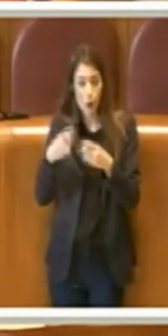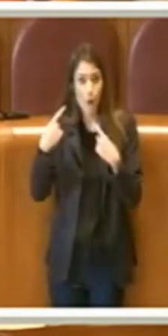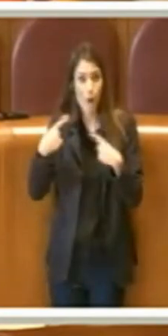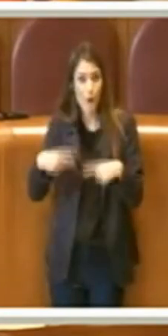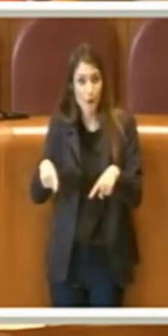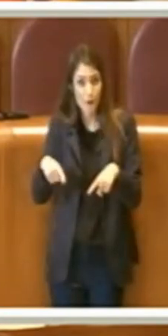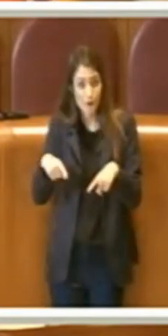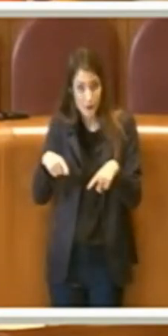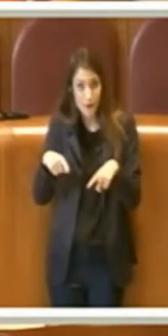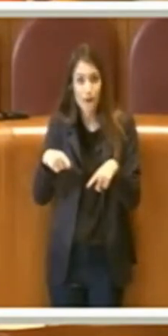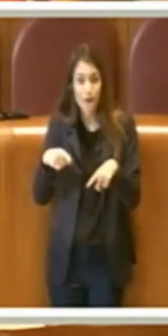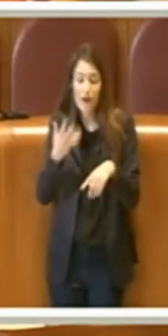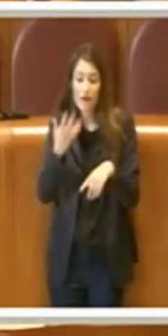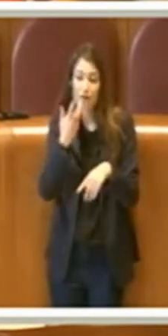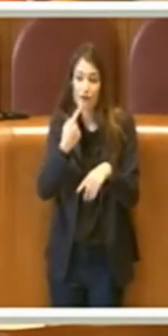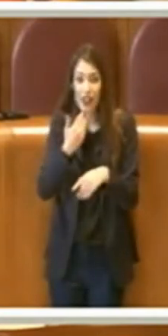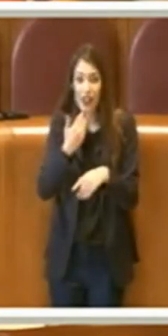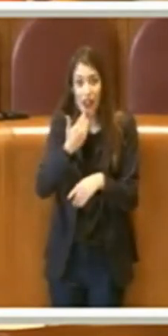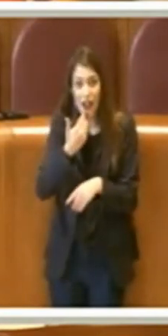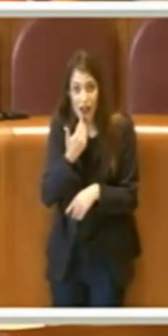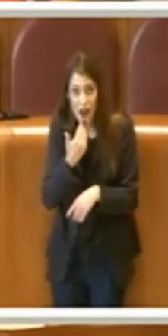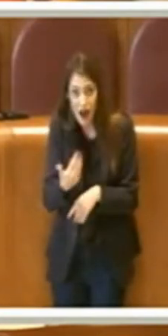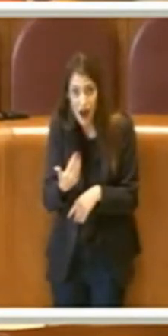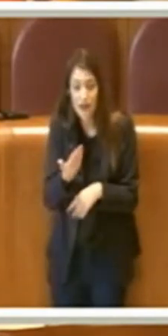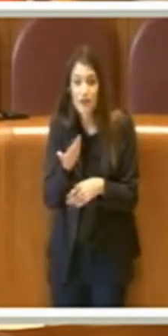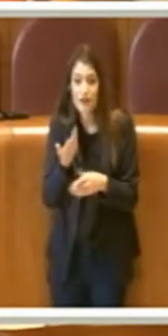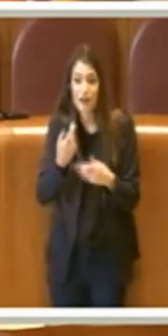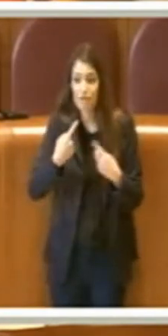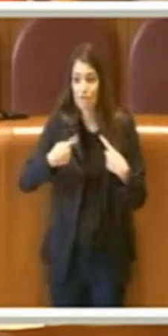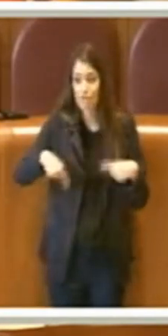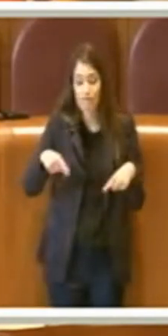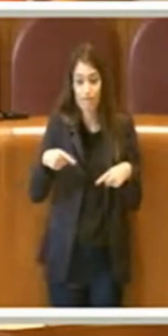questo ringraziamento da parte dell'Aula.